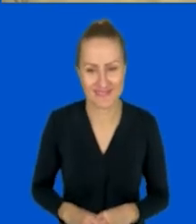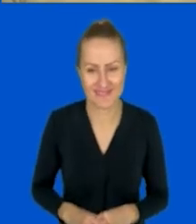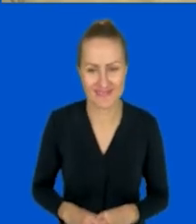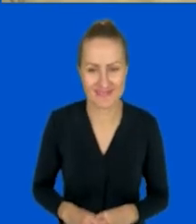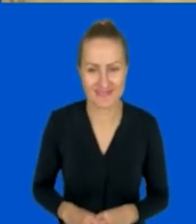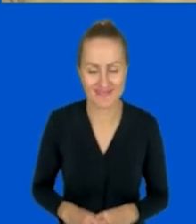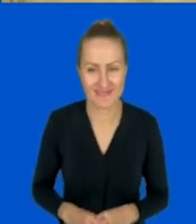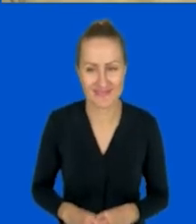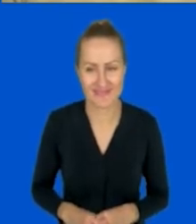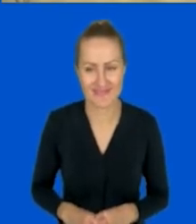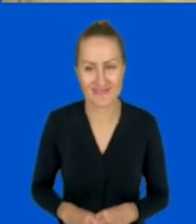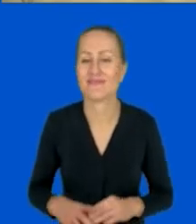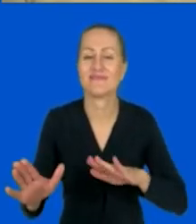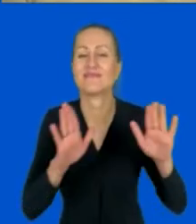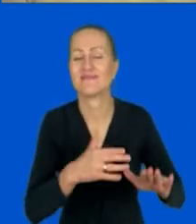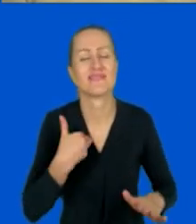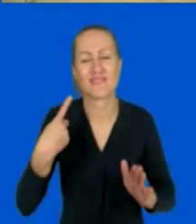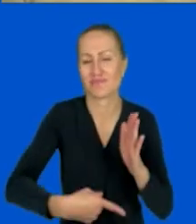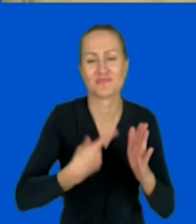Dobra, to już nie kręcę, ale zapytam.